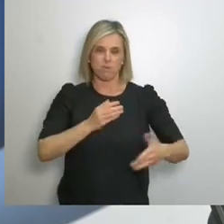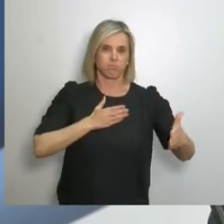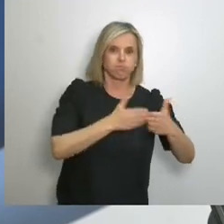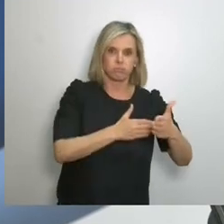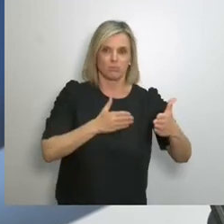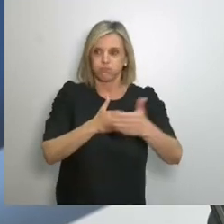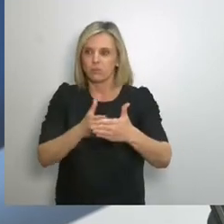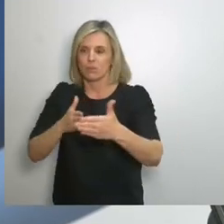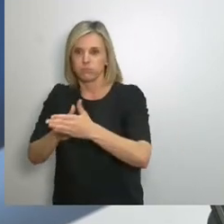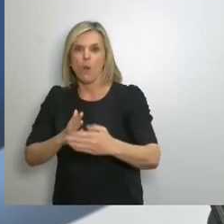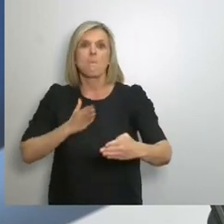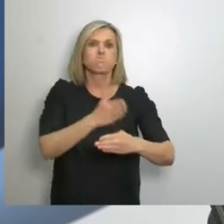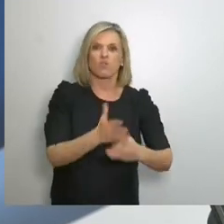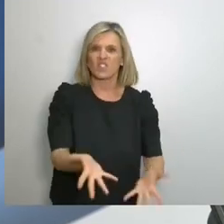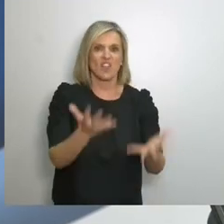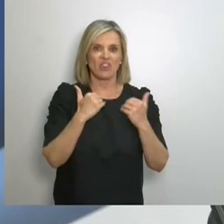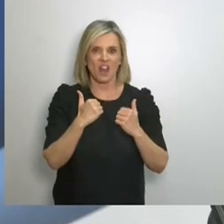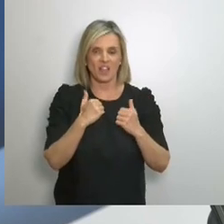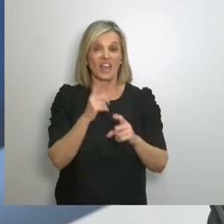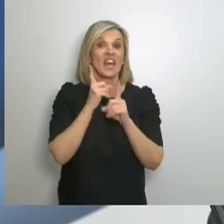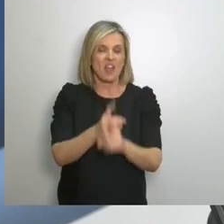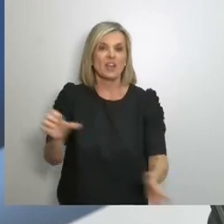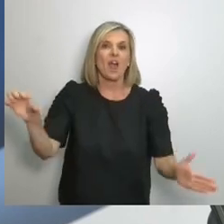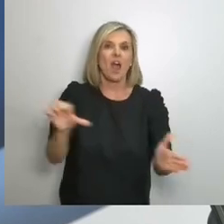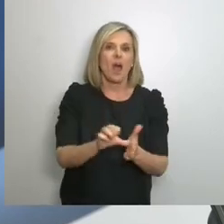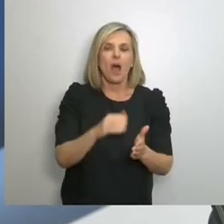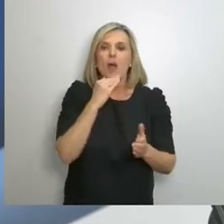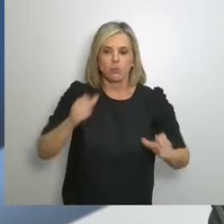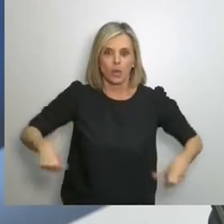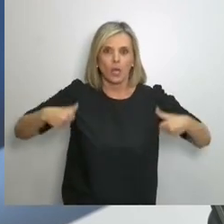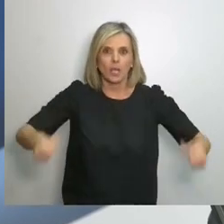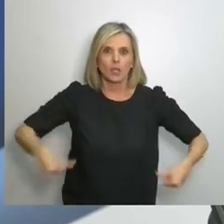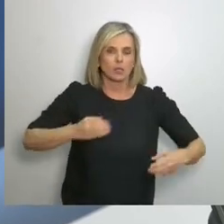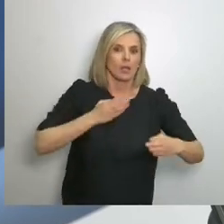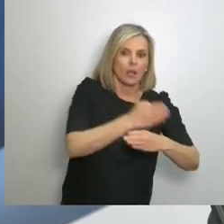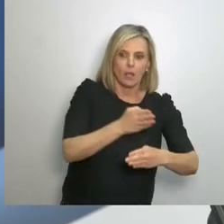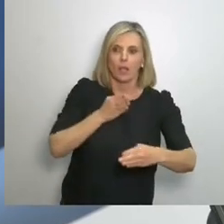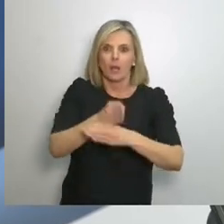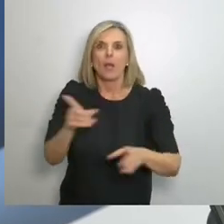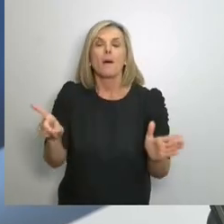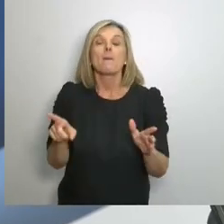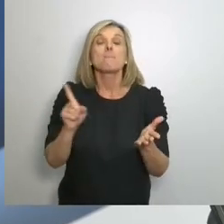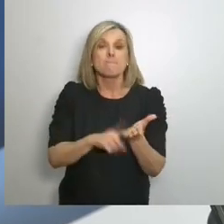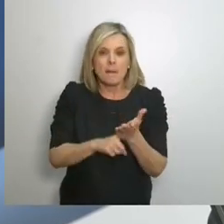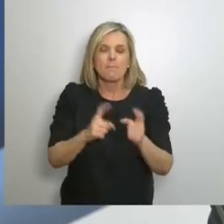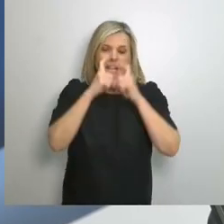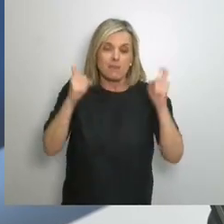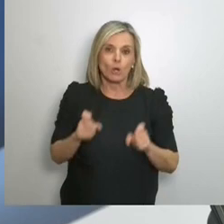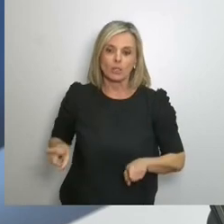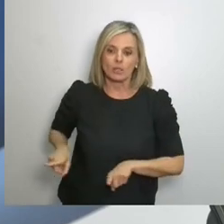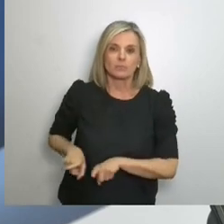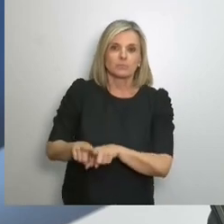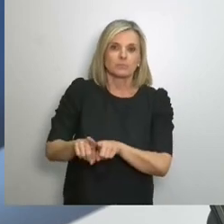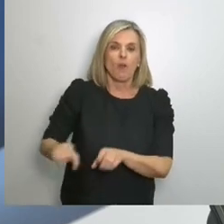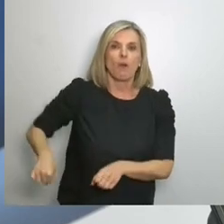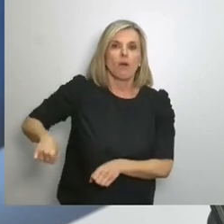και ειδικότερα οι μεγάλες πόλεις καθώς δεν μπορούν να κινούνται αυτόνομα χωρίς τουλάχιστον έναν βοηθό Σε αντίθεση με